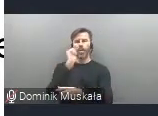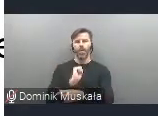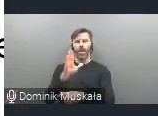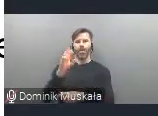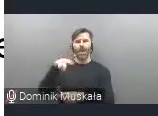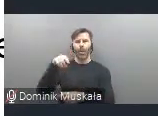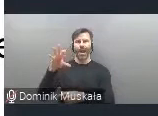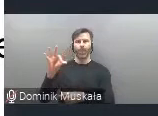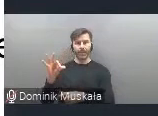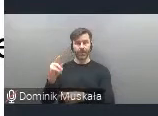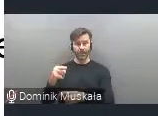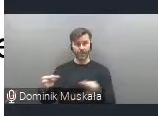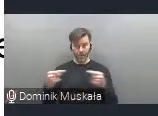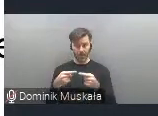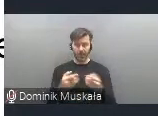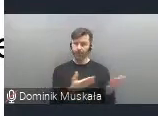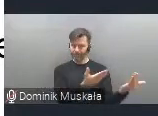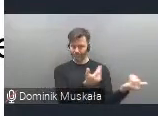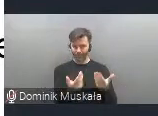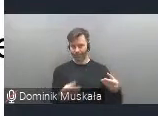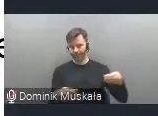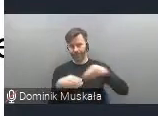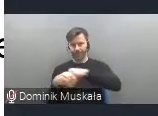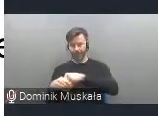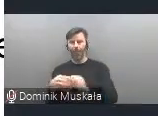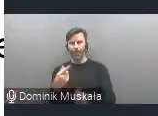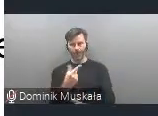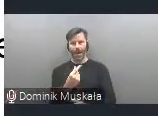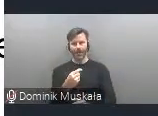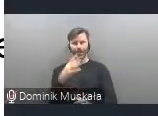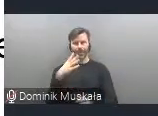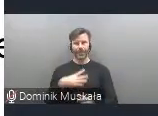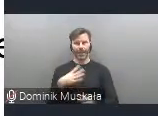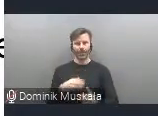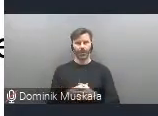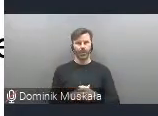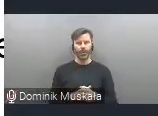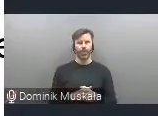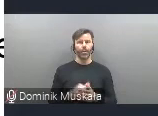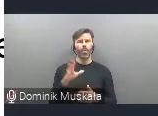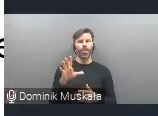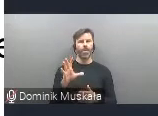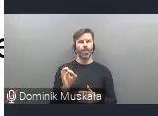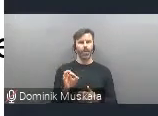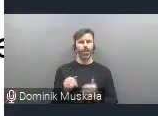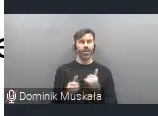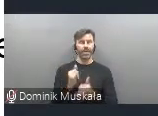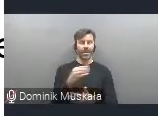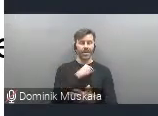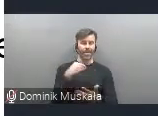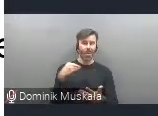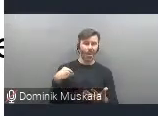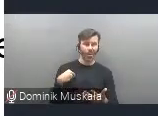to też można ich zachęcić, żeby dołączyły do grona partnerów, bo pod względem liczby partnerów, no Polska jest na poziomie